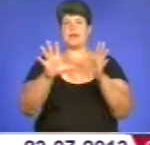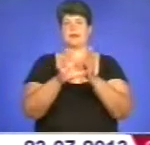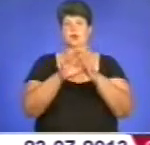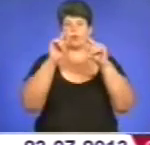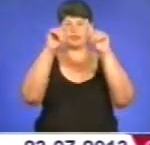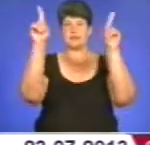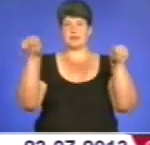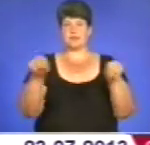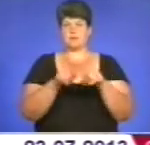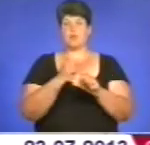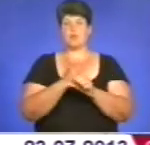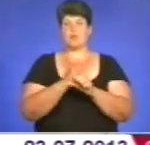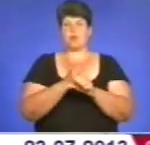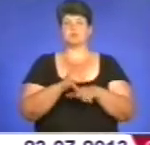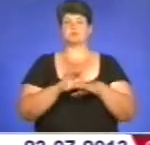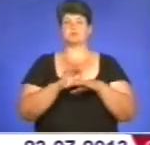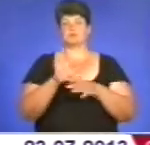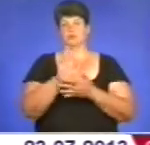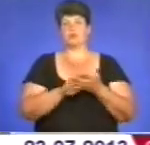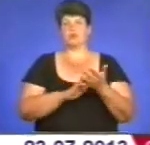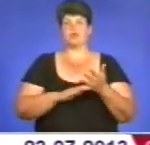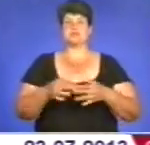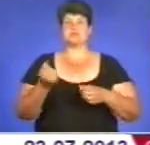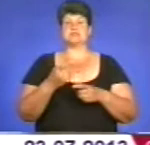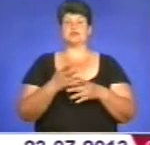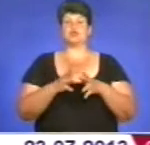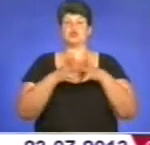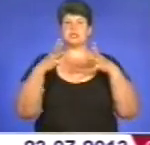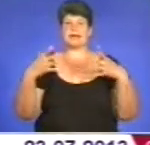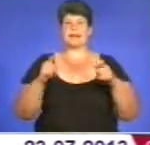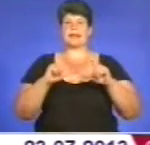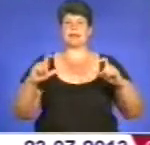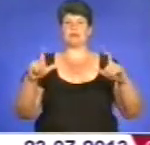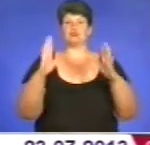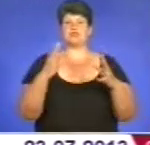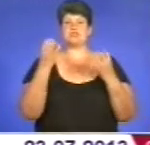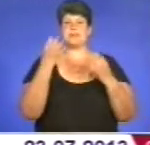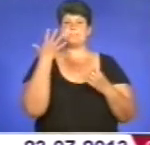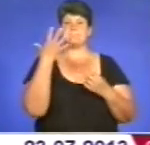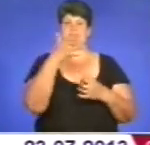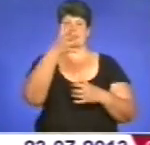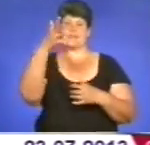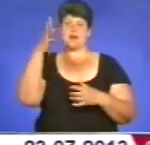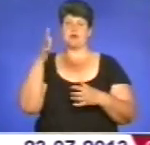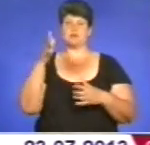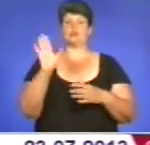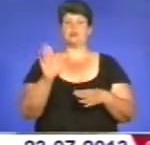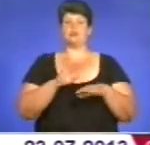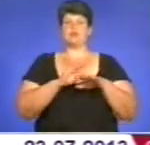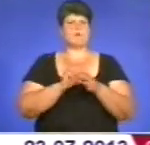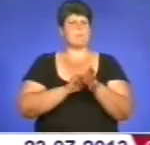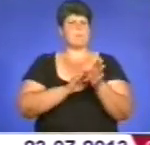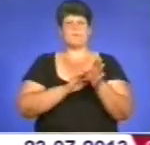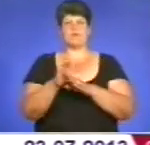Роботи тривають, деякі роботи вже провели, поставили трибуни, розширення трибун буде ще п'ять ярусів. Буде проводитися повністю капітальний